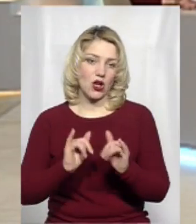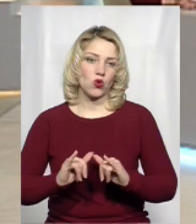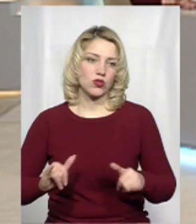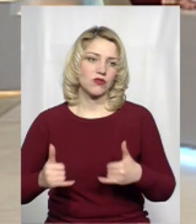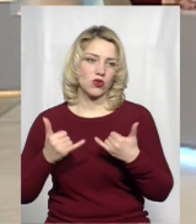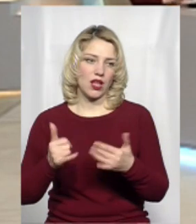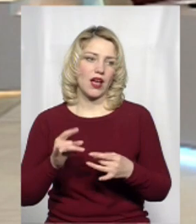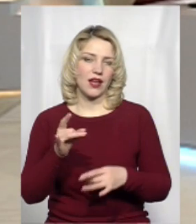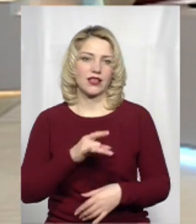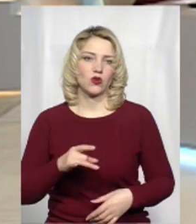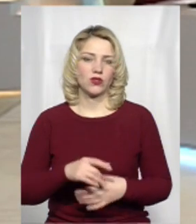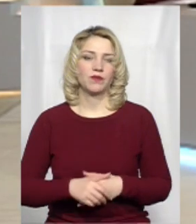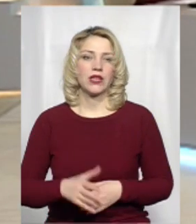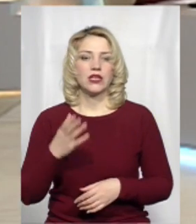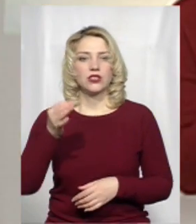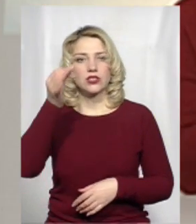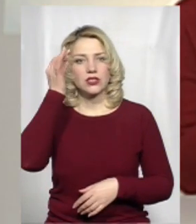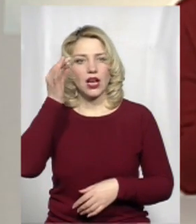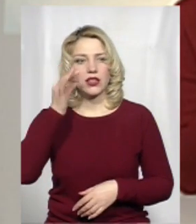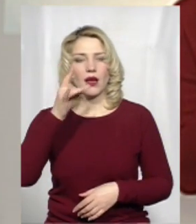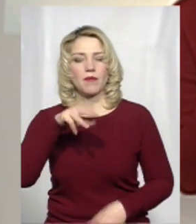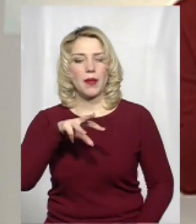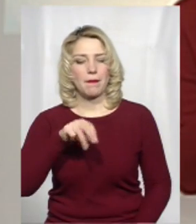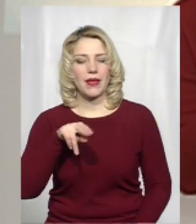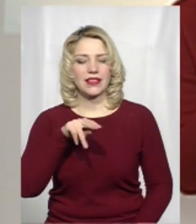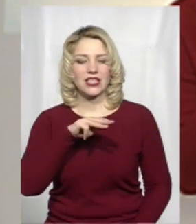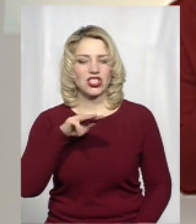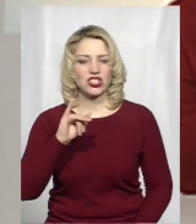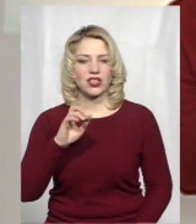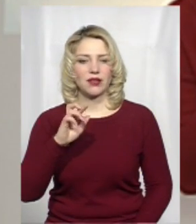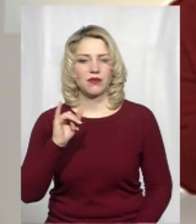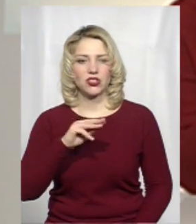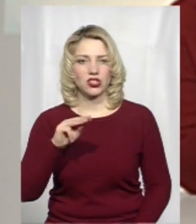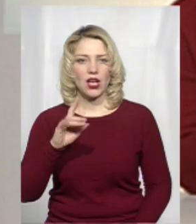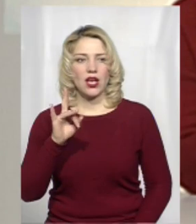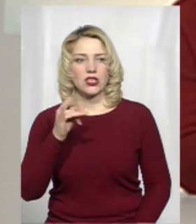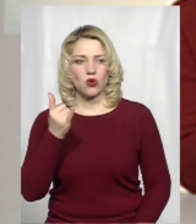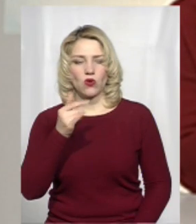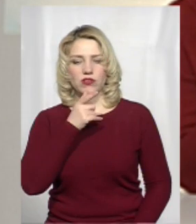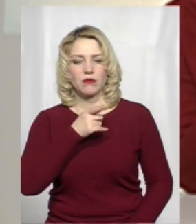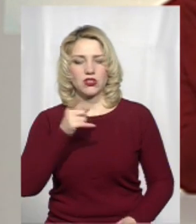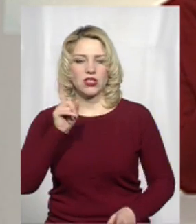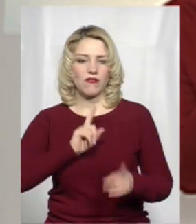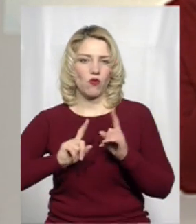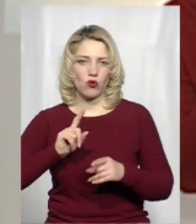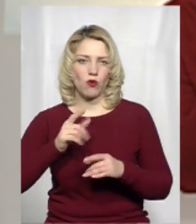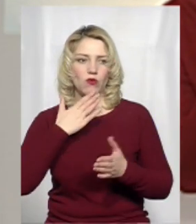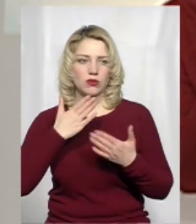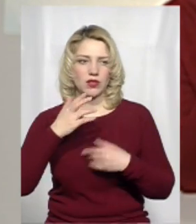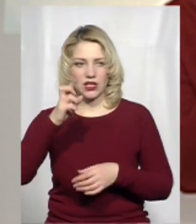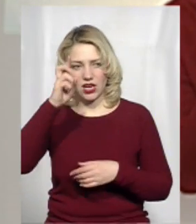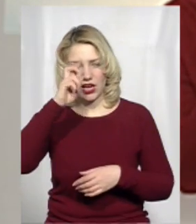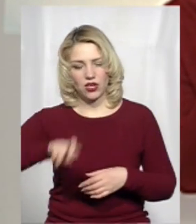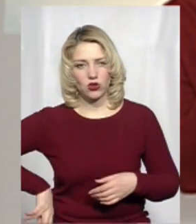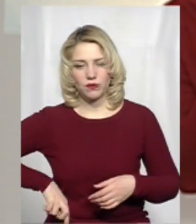для регіону. Ще ми не згадали сьогодні про Менжибіш, а якраз сьогодні під час форуму поспілкувалася із директором Державного